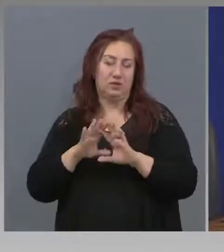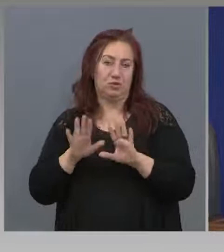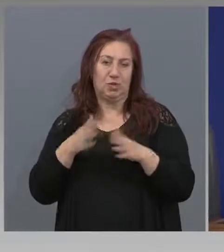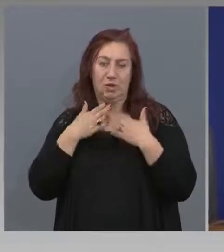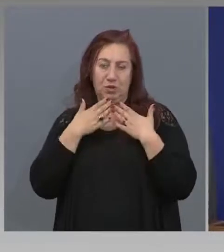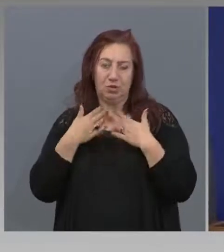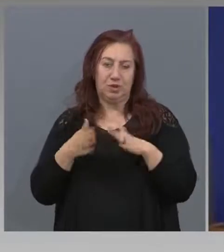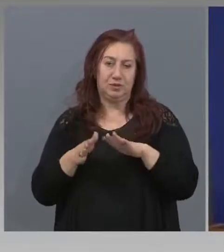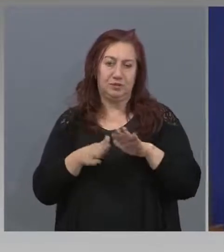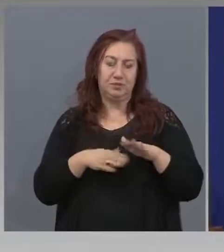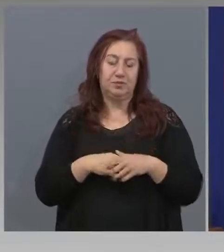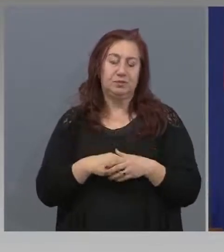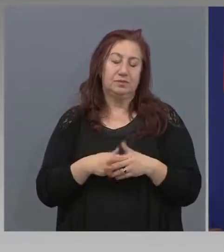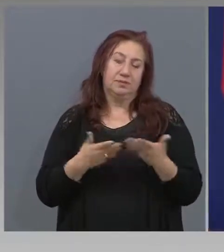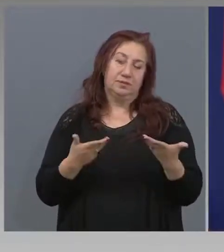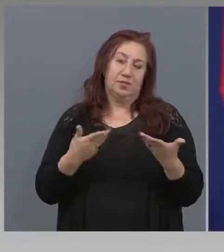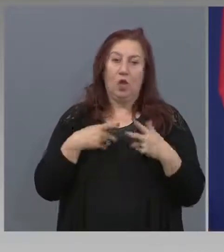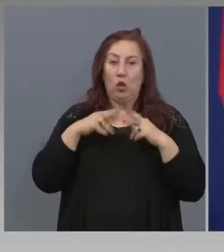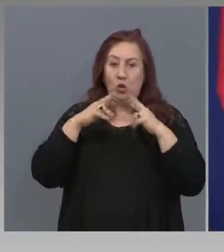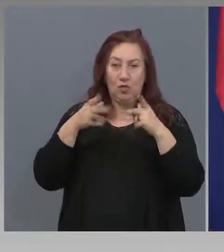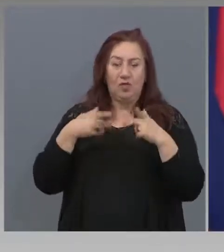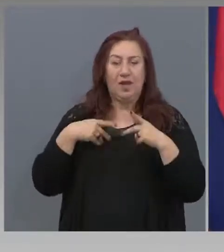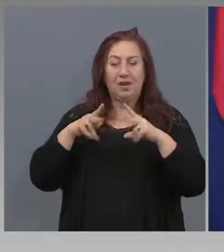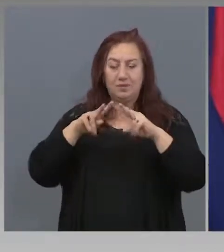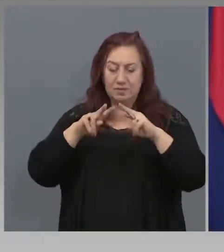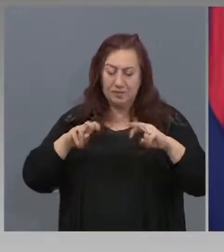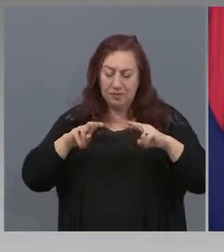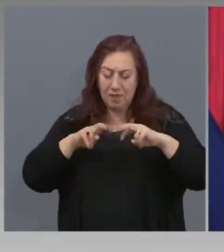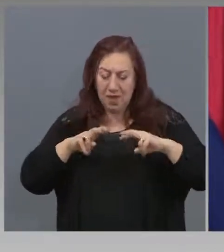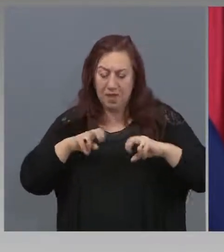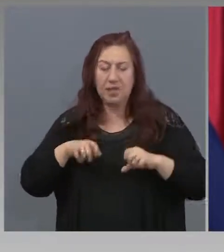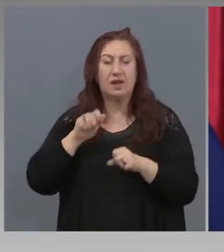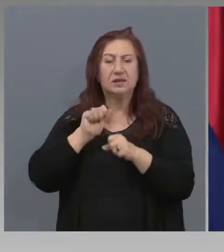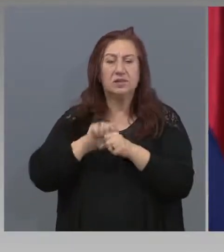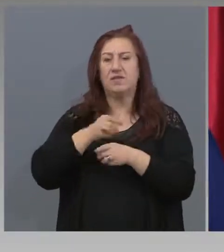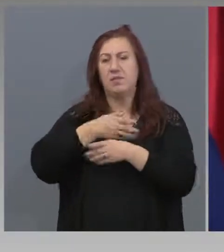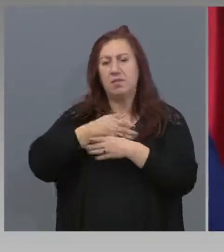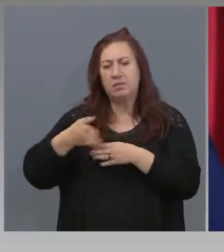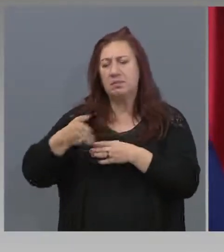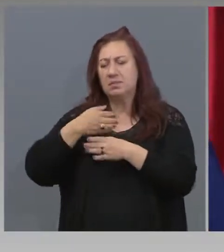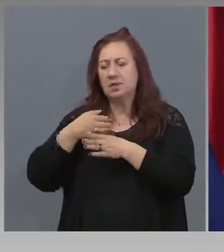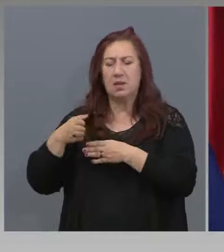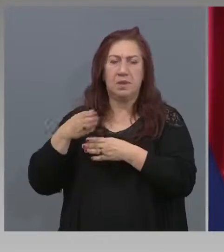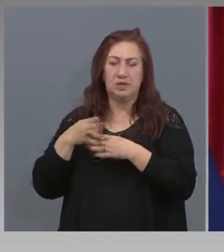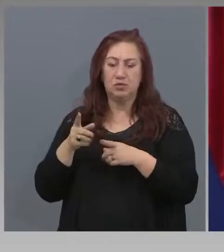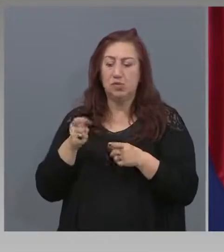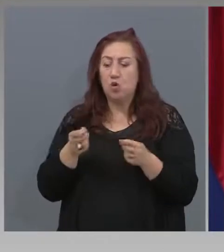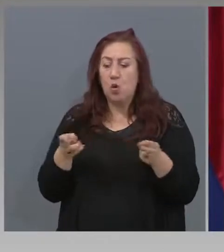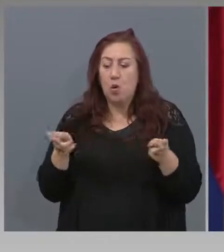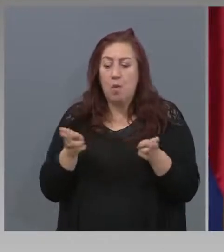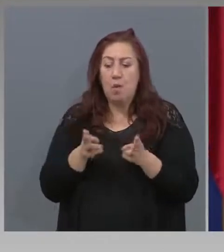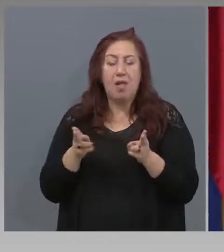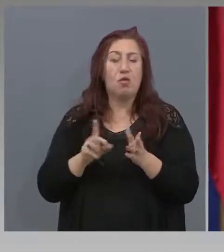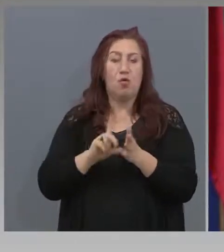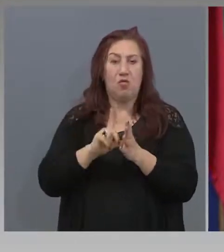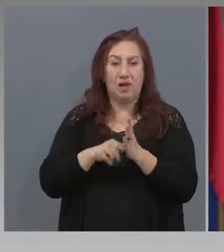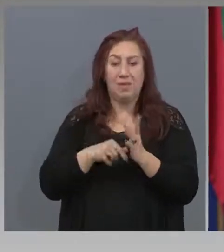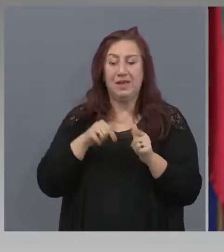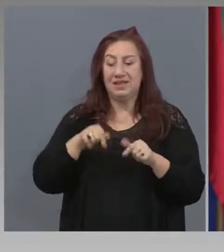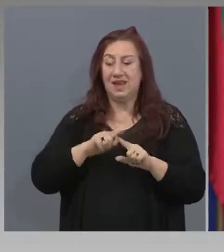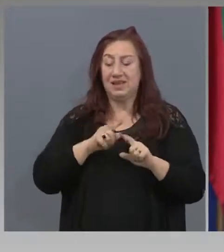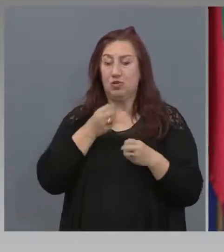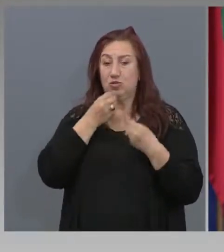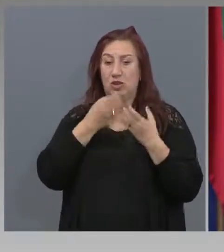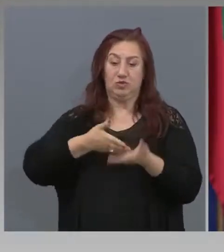Нарази се правят непрекъснато. Съждение е минало твърде кратко време, за да може да излезем с някакви окончателни числа. По